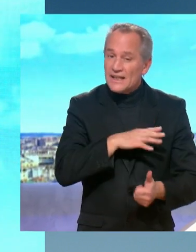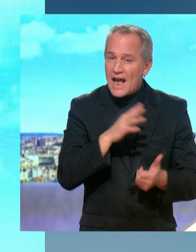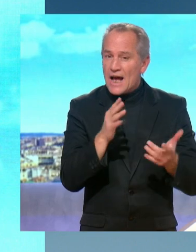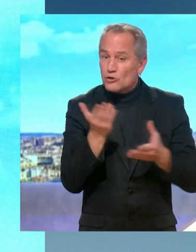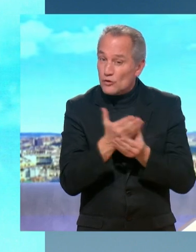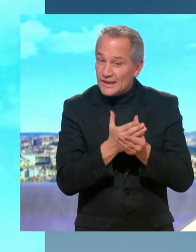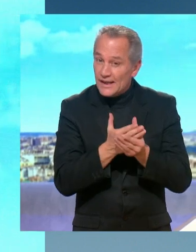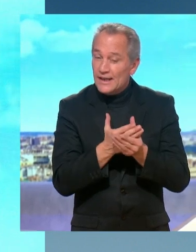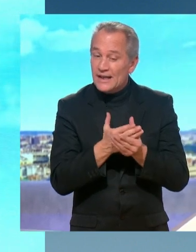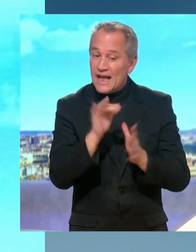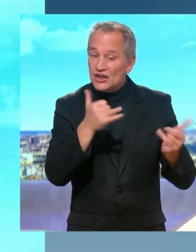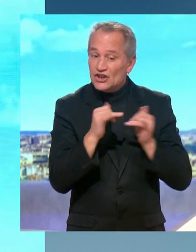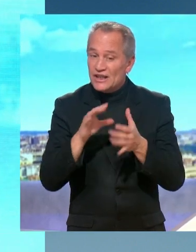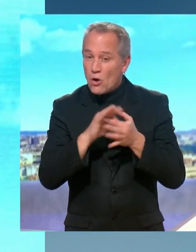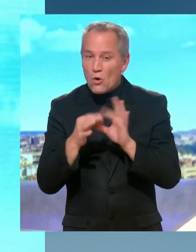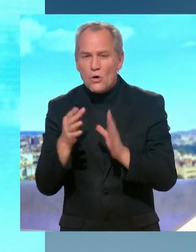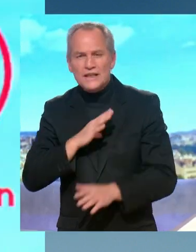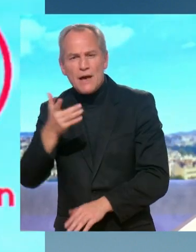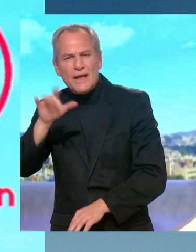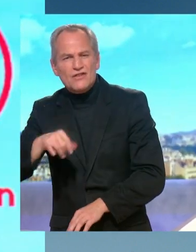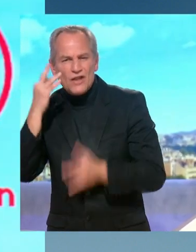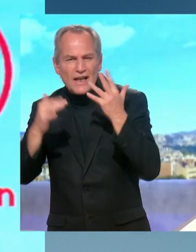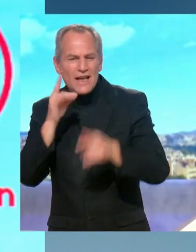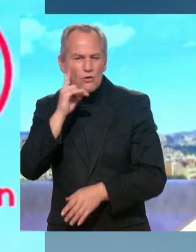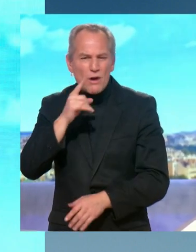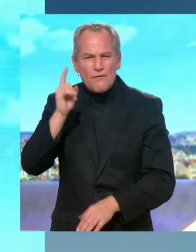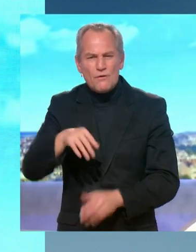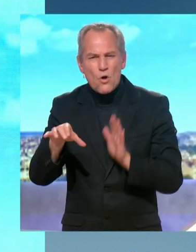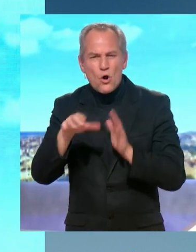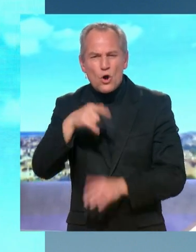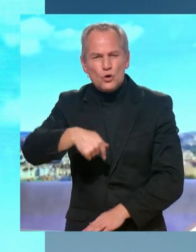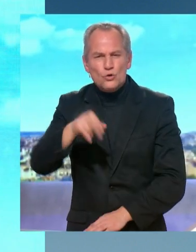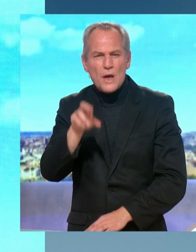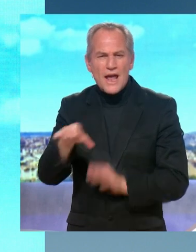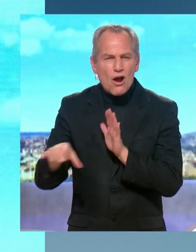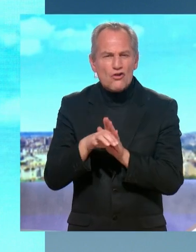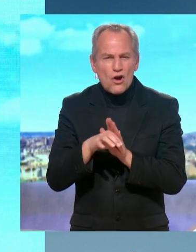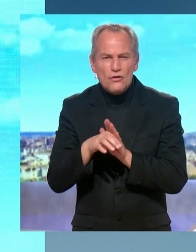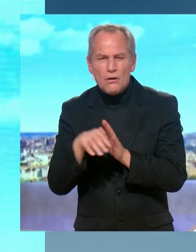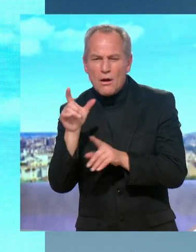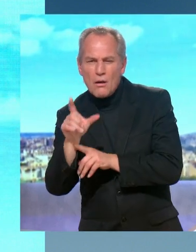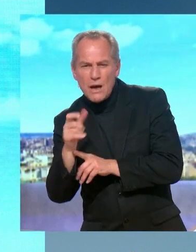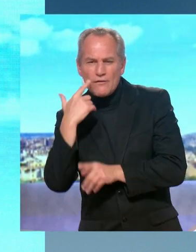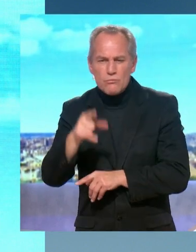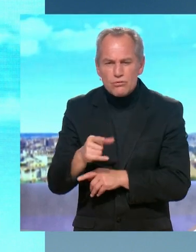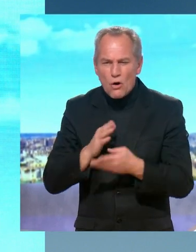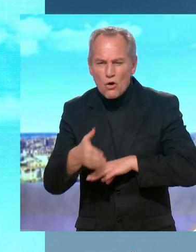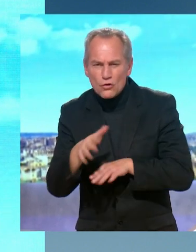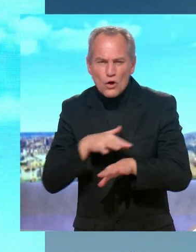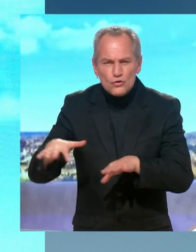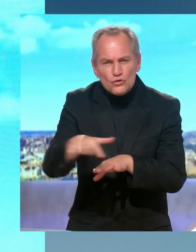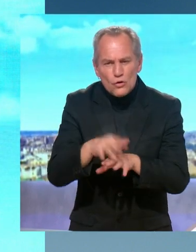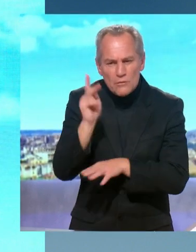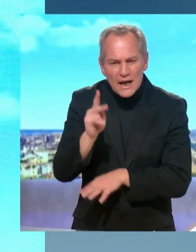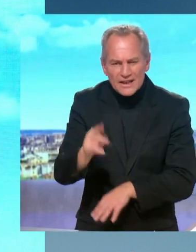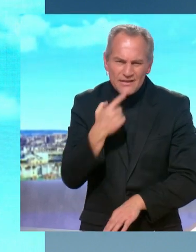beaucoup s'inquiètent des QR codes nécessaires pour approcher certaines zones ils disent que ça va être les Jeux Olympiques de la privation de liberté qu'est-ce que vous pouvez leur